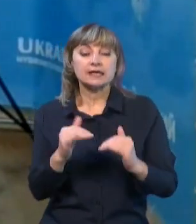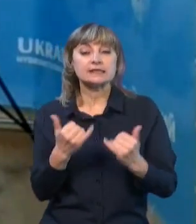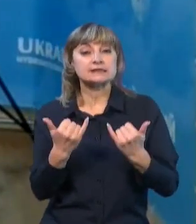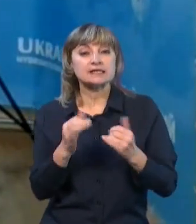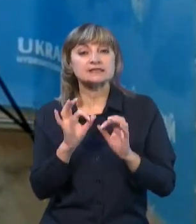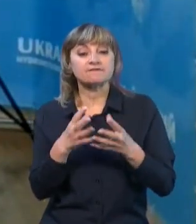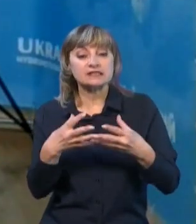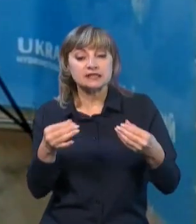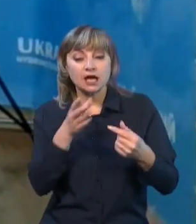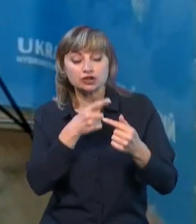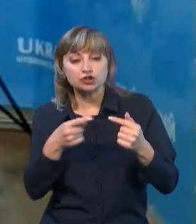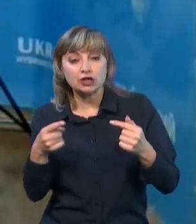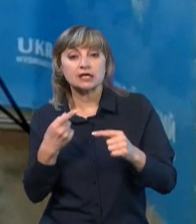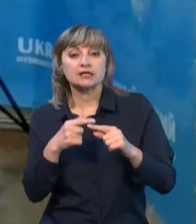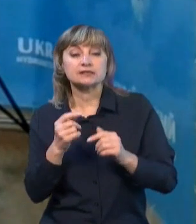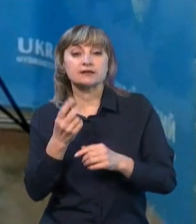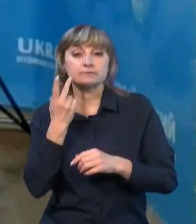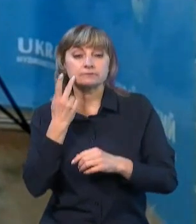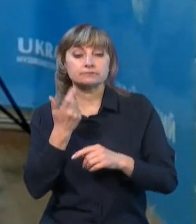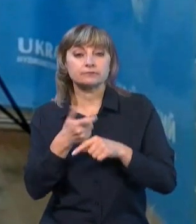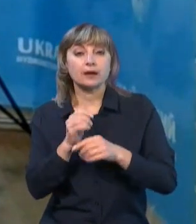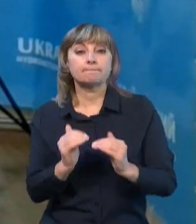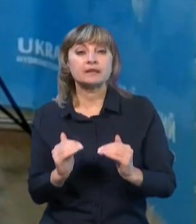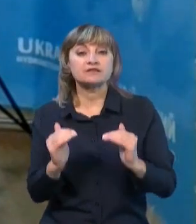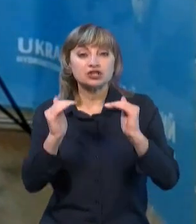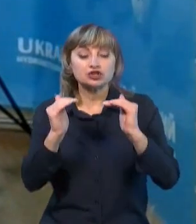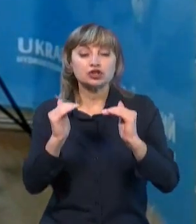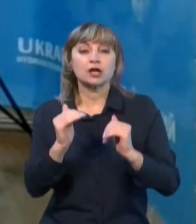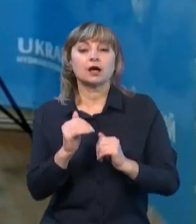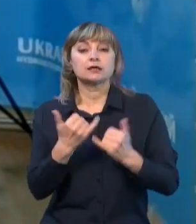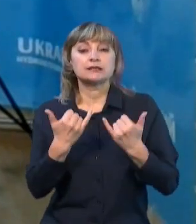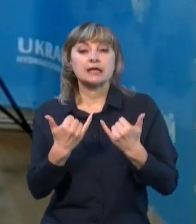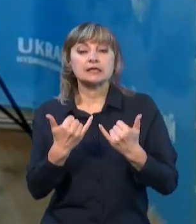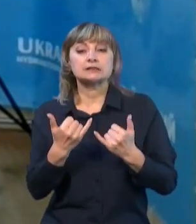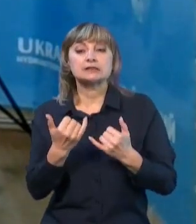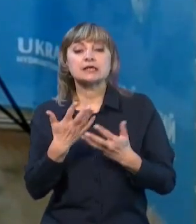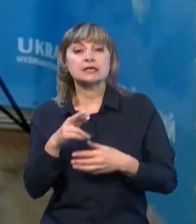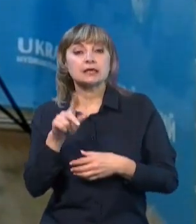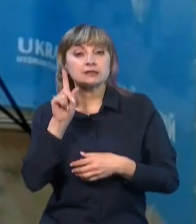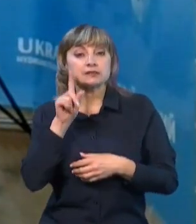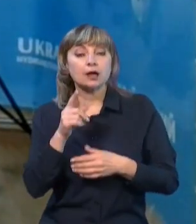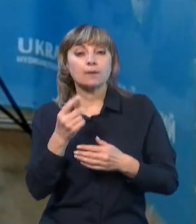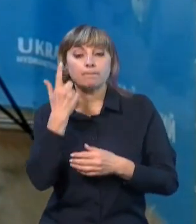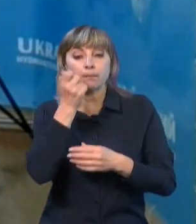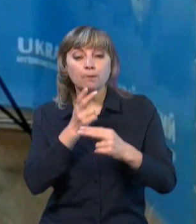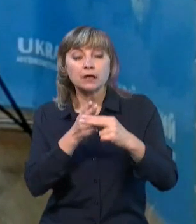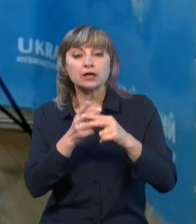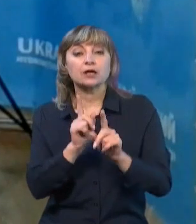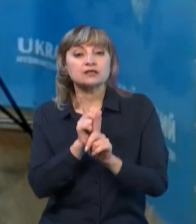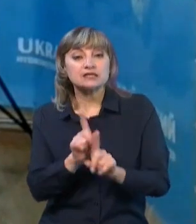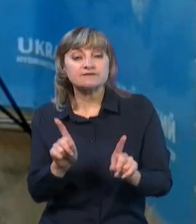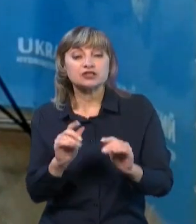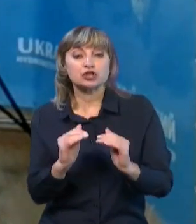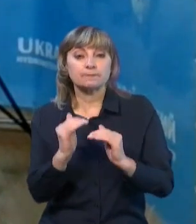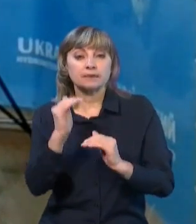у весняний час переважно підвищення. Наразі якихось таких, наскільки я знаю, попереджень про якісь надзвичайні